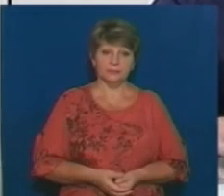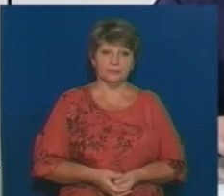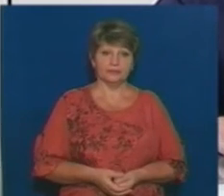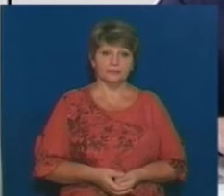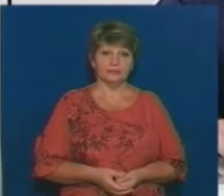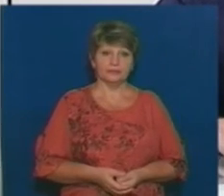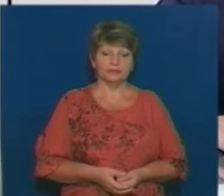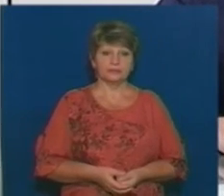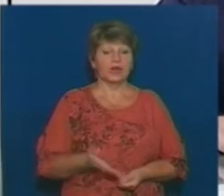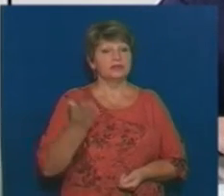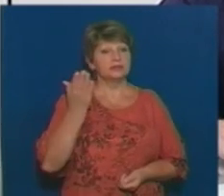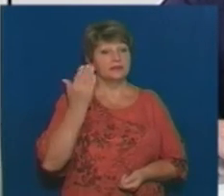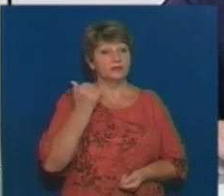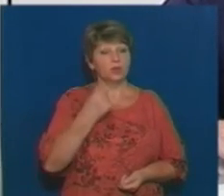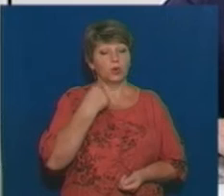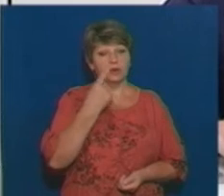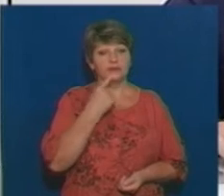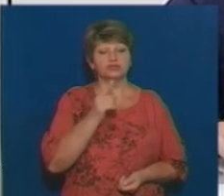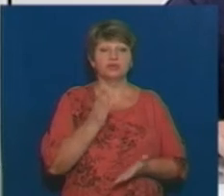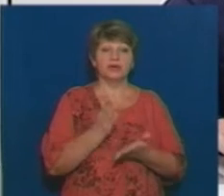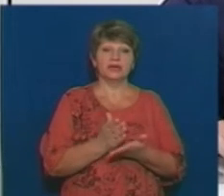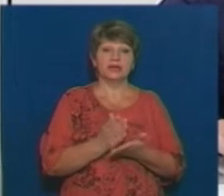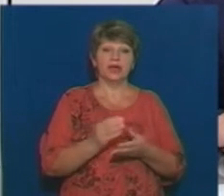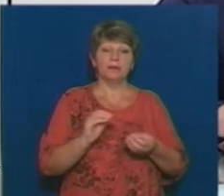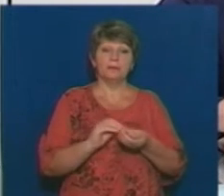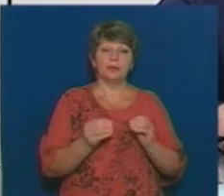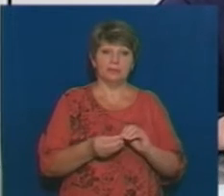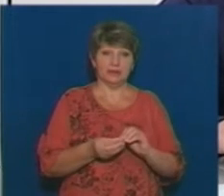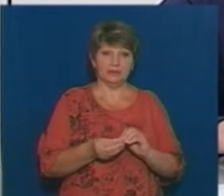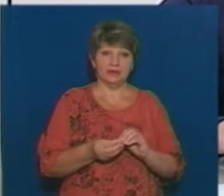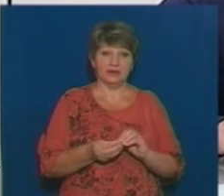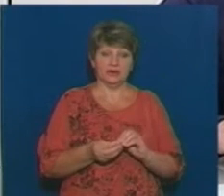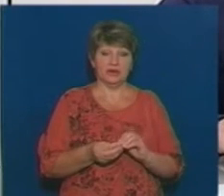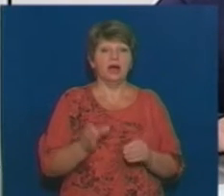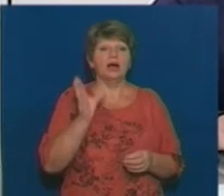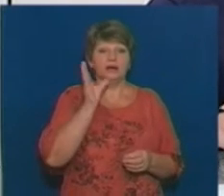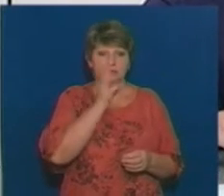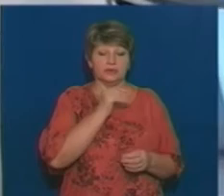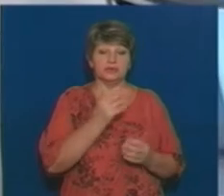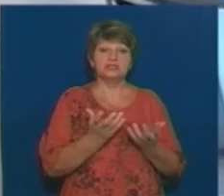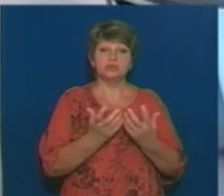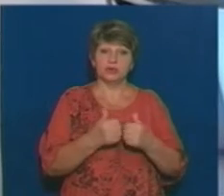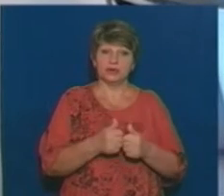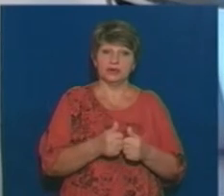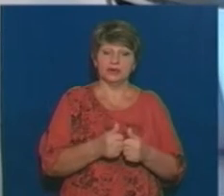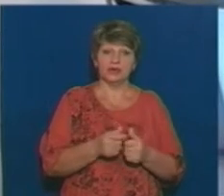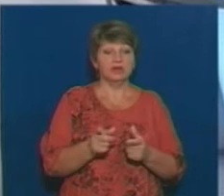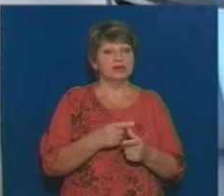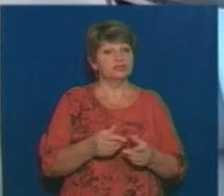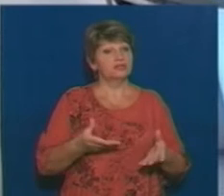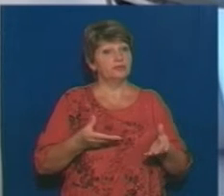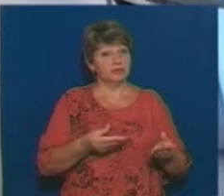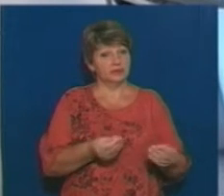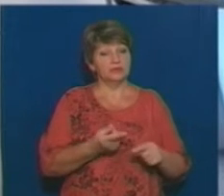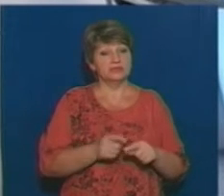взагалі давно говорилося, що це є така проблема, треба бити на лоти, так, і от вдалося це врахувати. Чи якось вплинуло це взагалі на